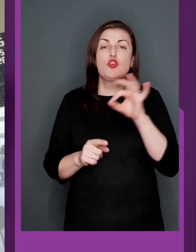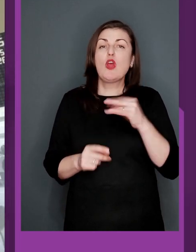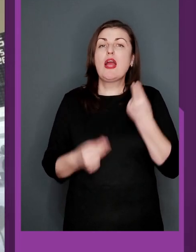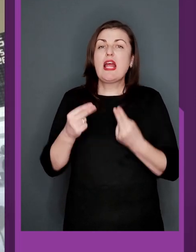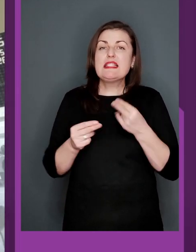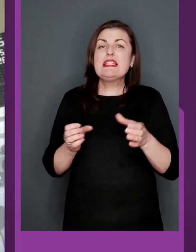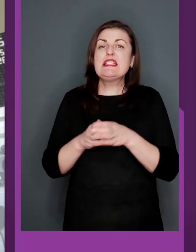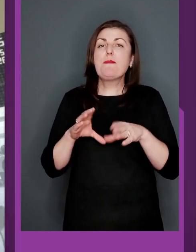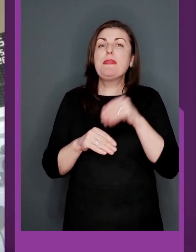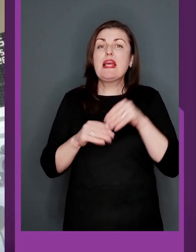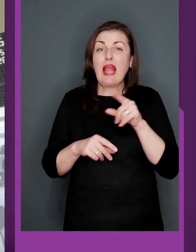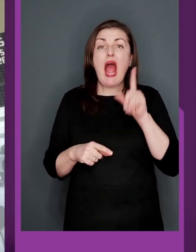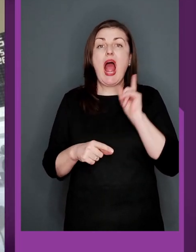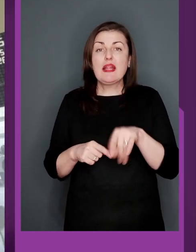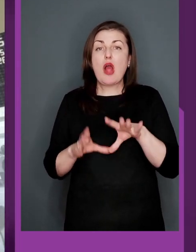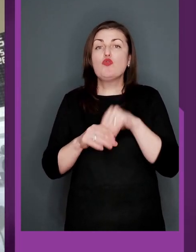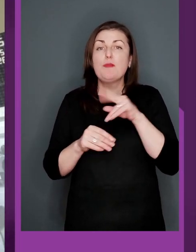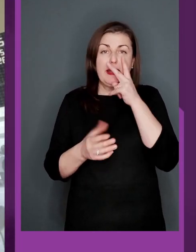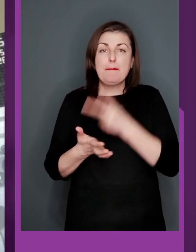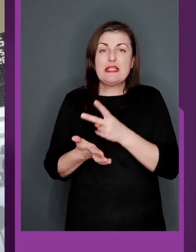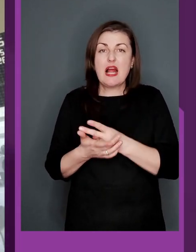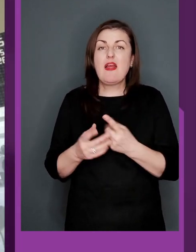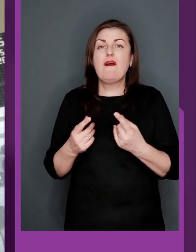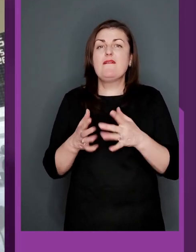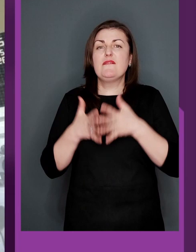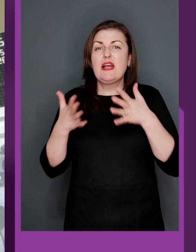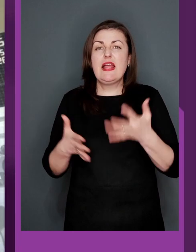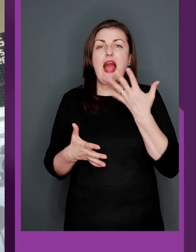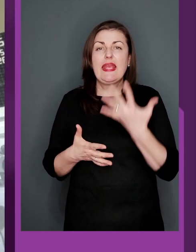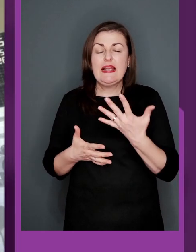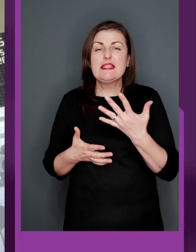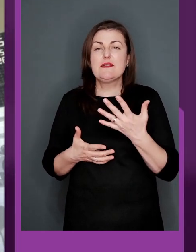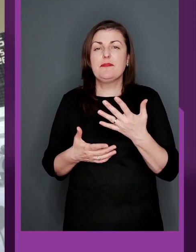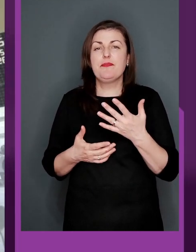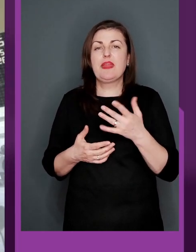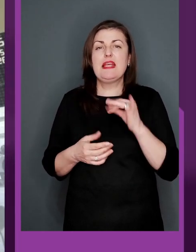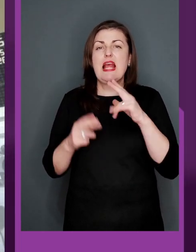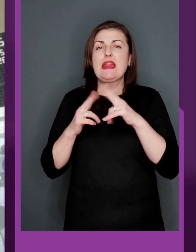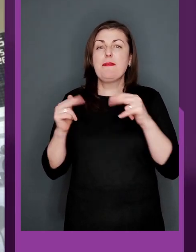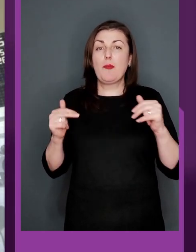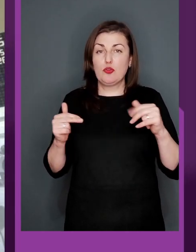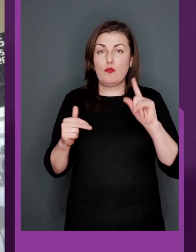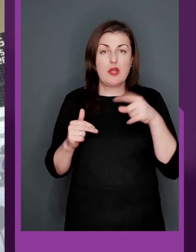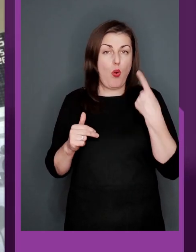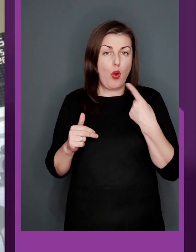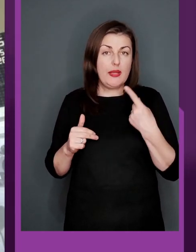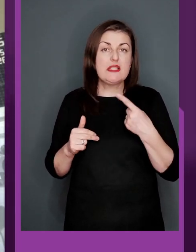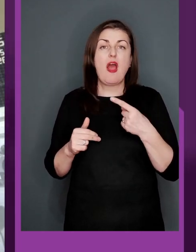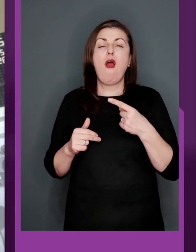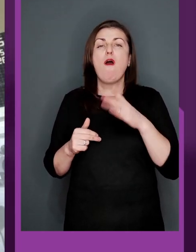що стосовно гравців збірних. Також у збірні представлена великим кістяком Дніпропетровська